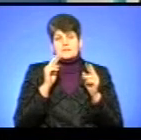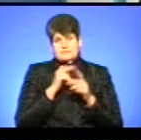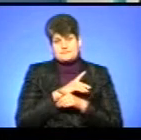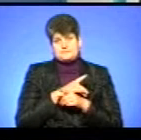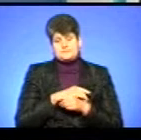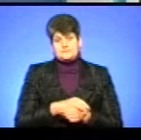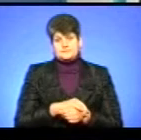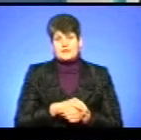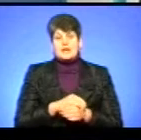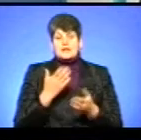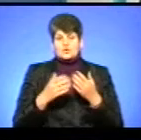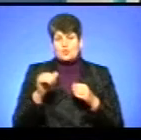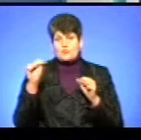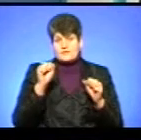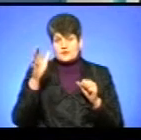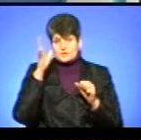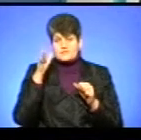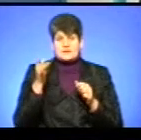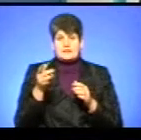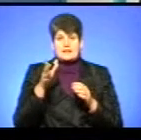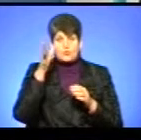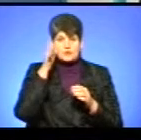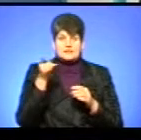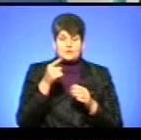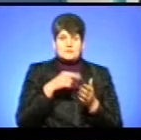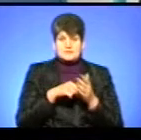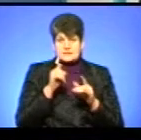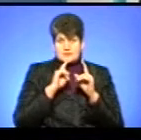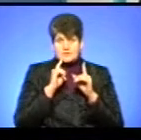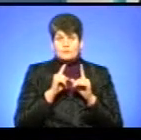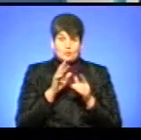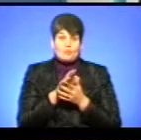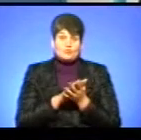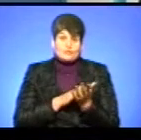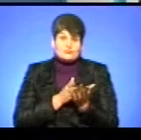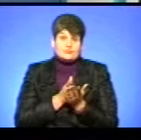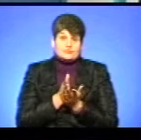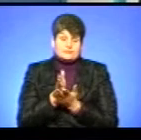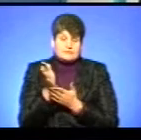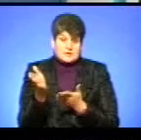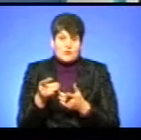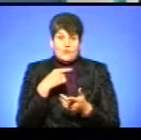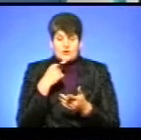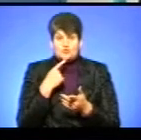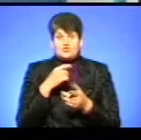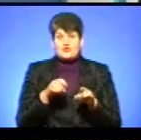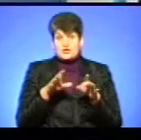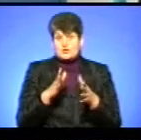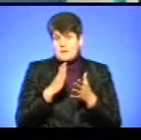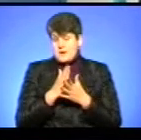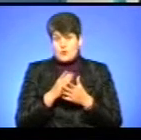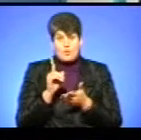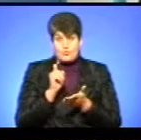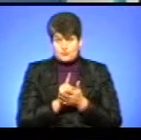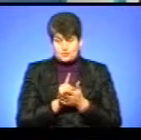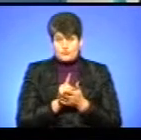Якщо управління освіти і науки Тернопільська міська рада продовжуватиме надалі в цьому дусі і стверджуватиме, що рішення встановлює якусь обов'язкову силу,